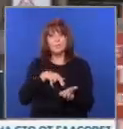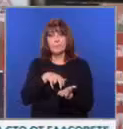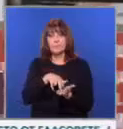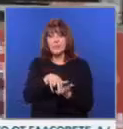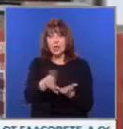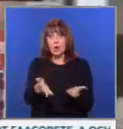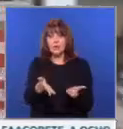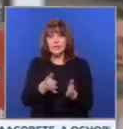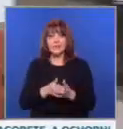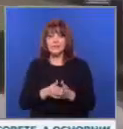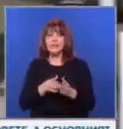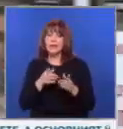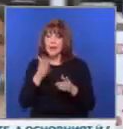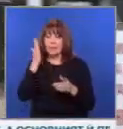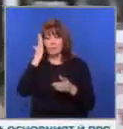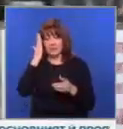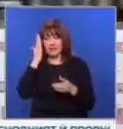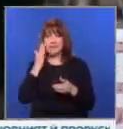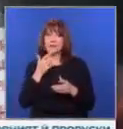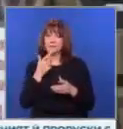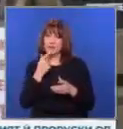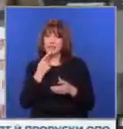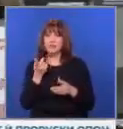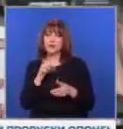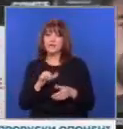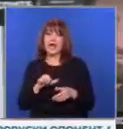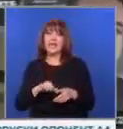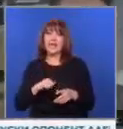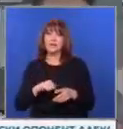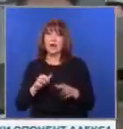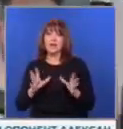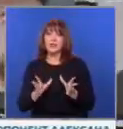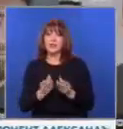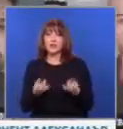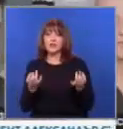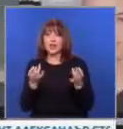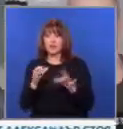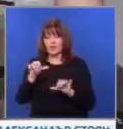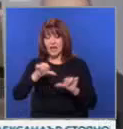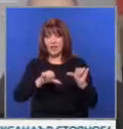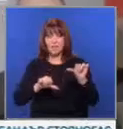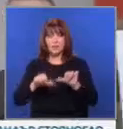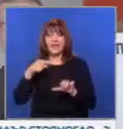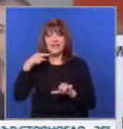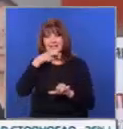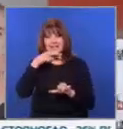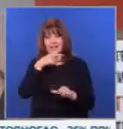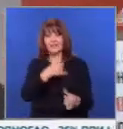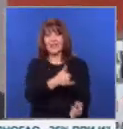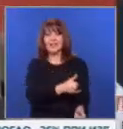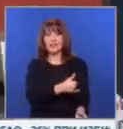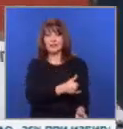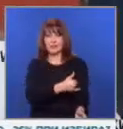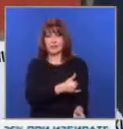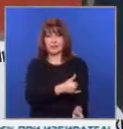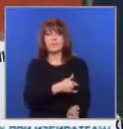Министрът Анас Илков е дал уверение, че от януари ще заработят нови лаборатории за кръвни тестове на наркотици във Варна, Бургас, Плевен и Пловдив. От